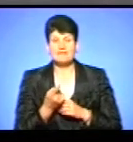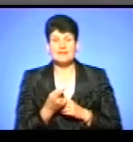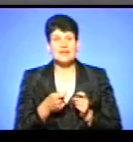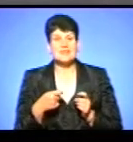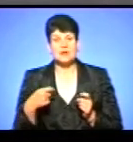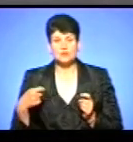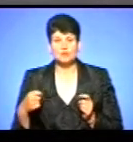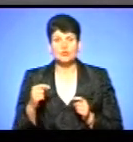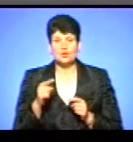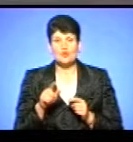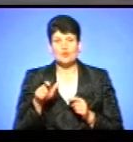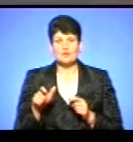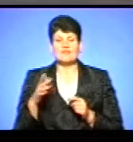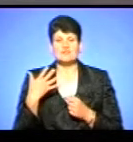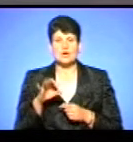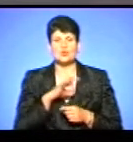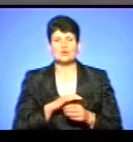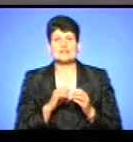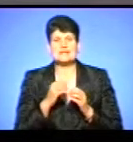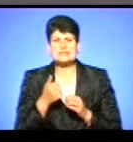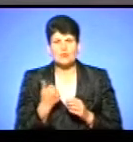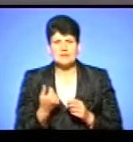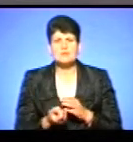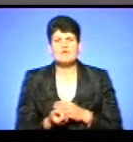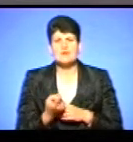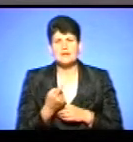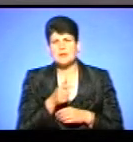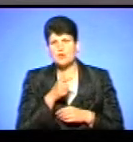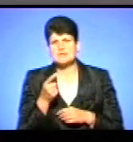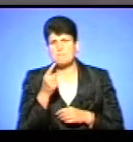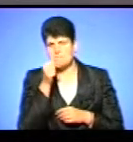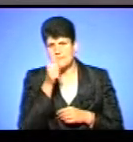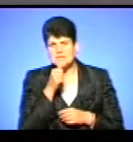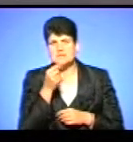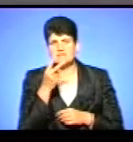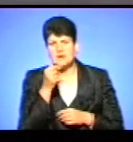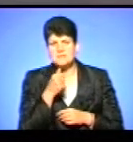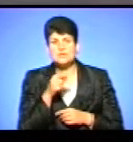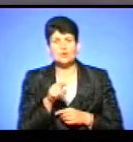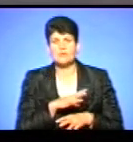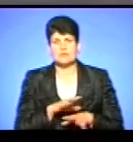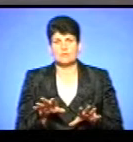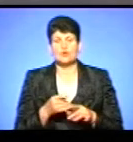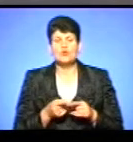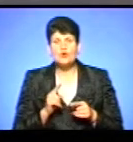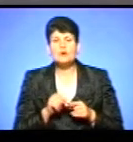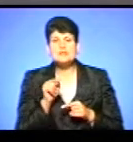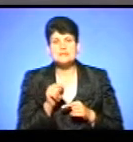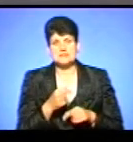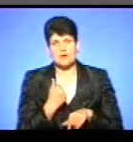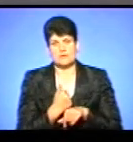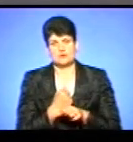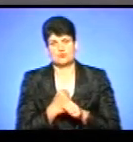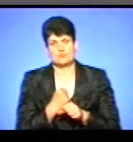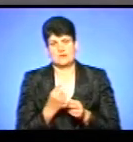люди вже користуються 10 років, треба було його виявити, напроті зі місяця два, і такого би не було. Оце насамперед те, що ми маємо